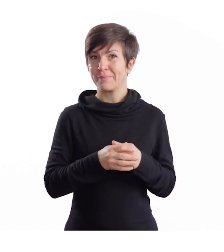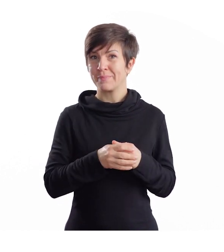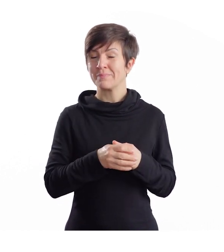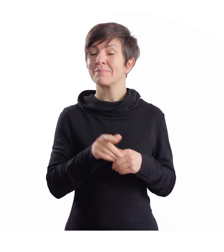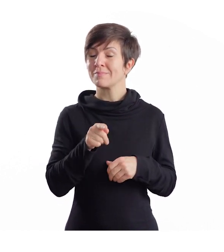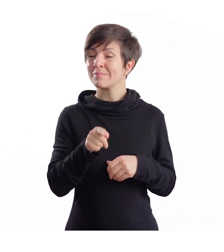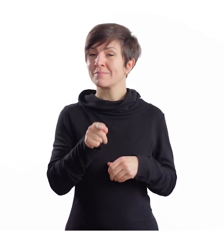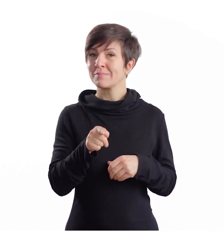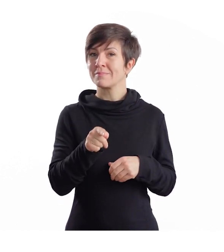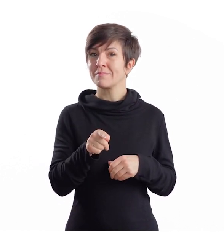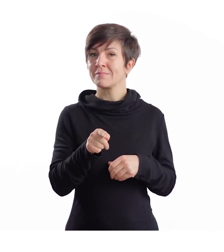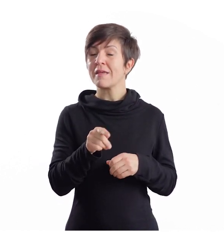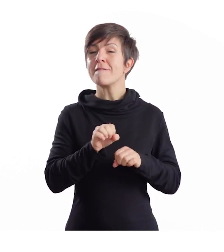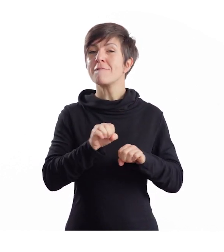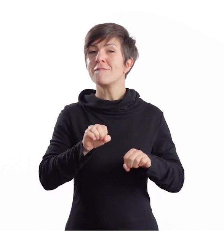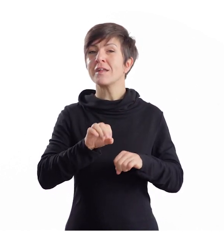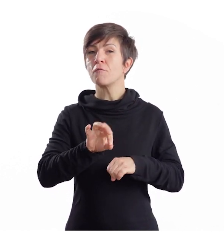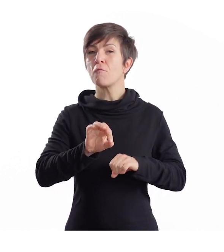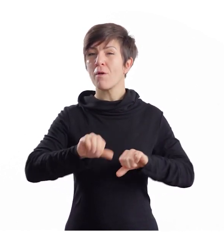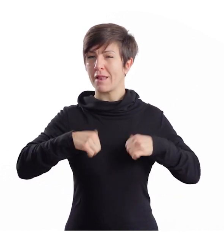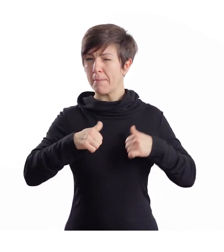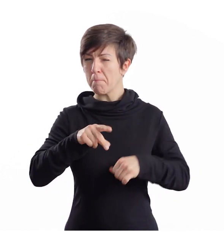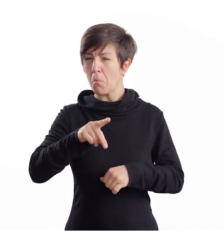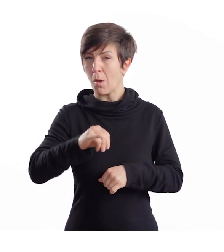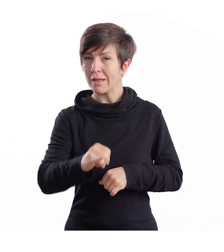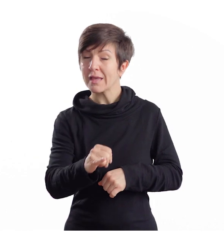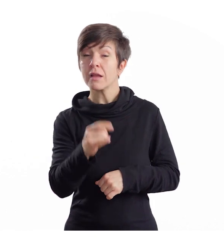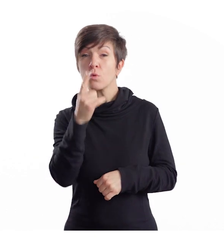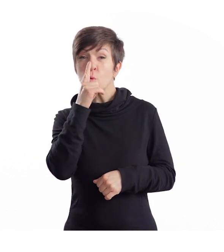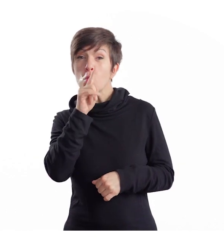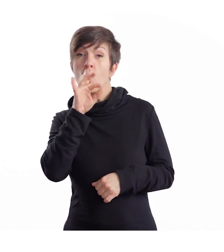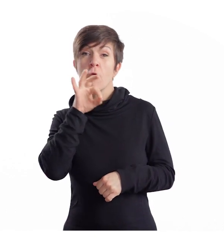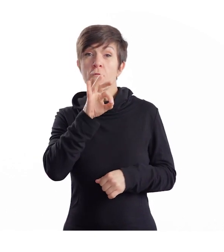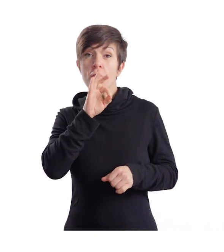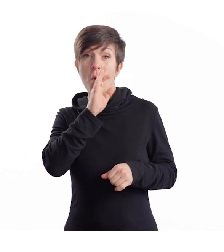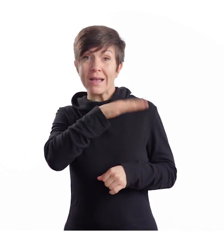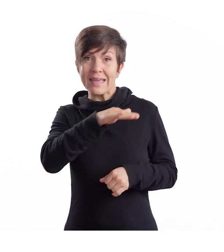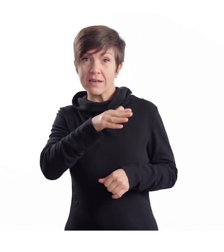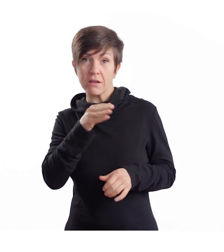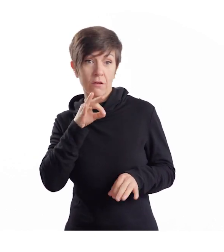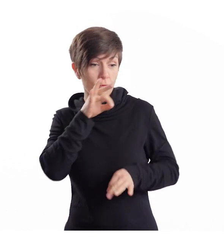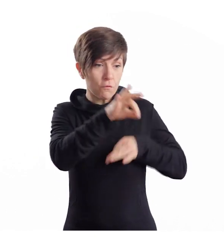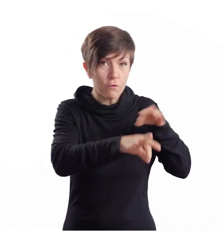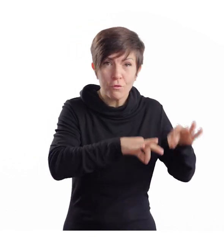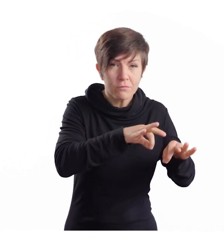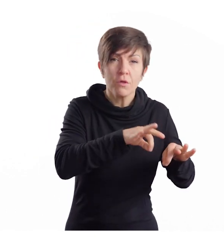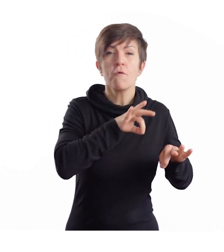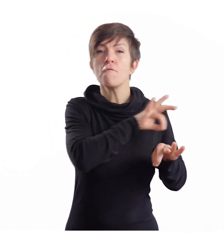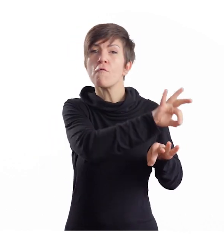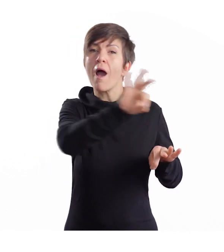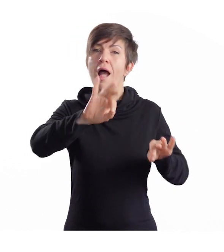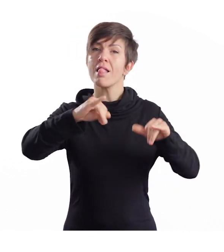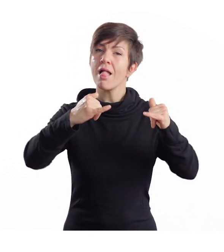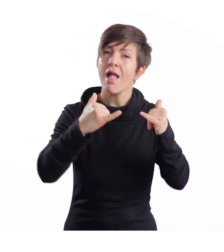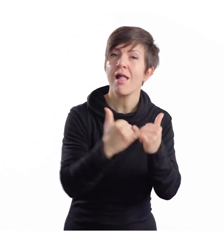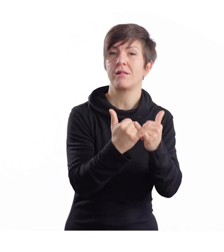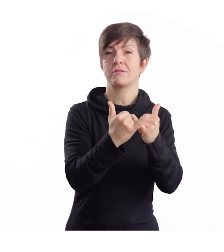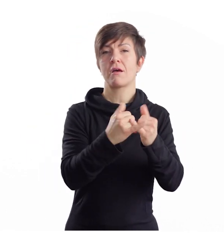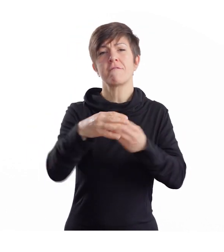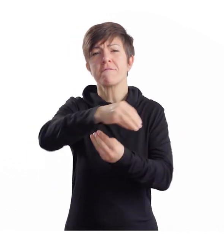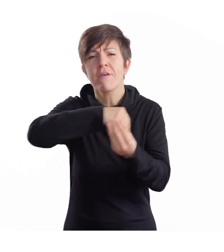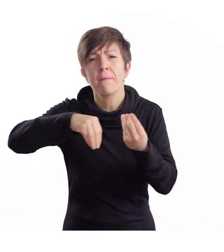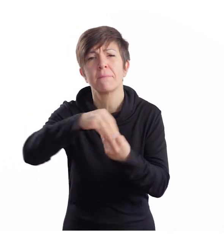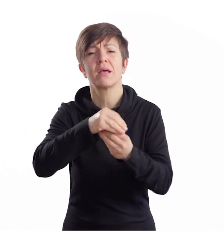das Projekt Fit fürs Leben nicht nur die Kinder im Blick hat. Da sind auch die Eltern mit im Boot, die